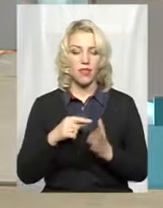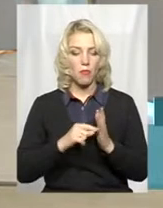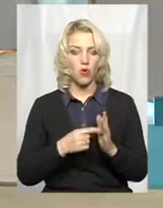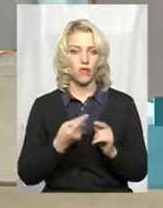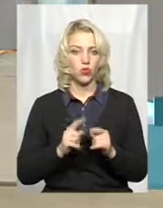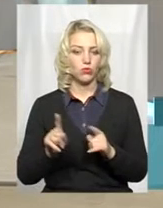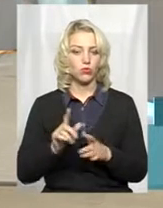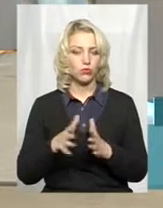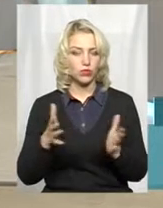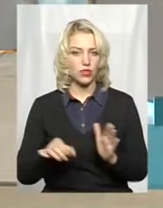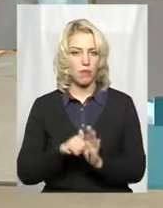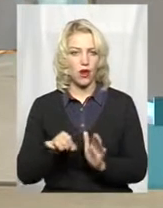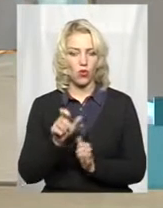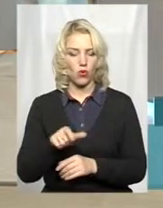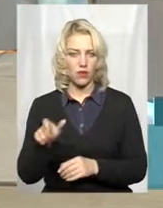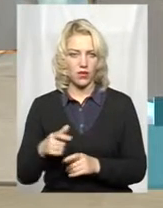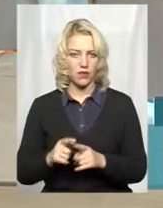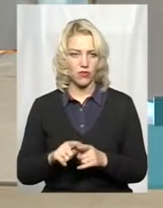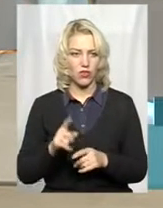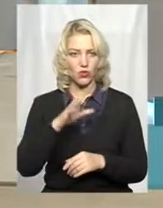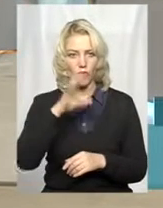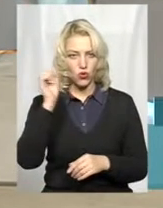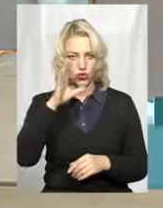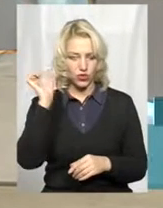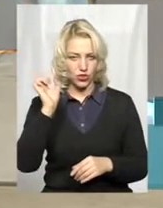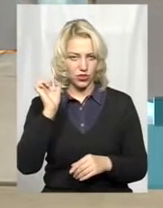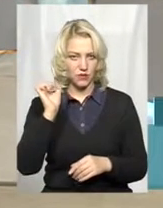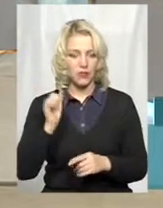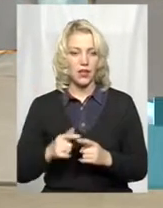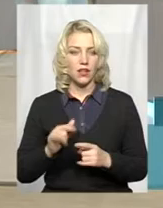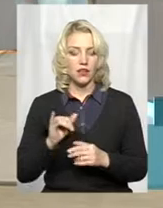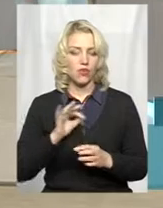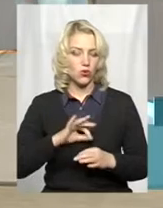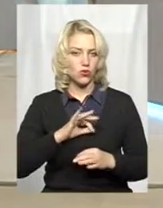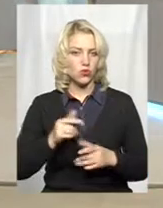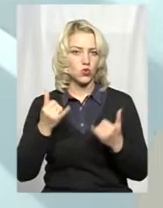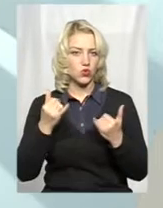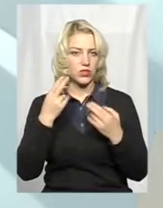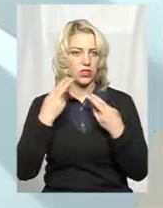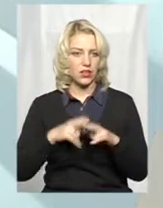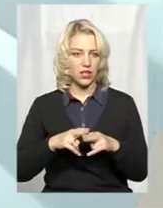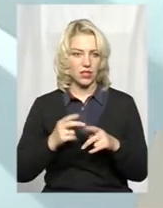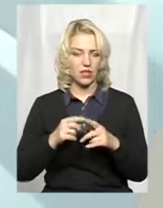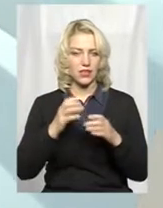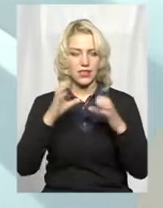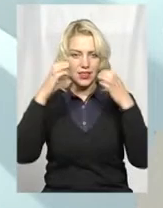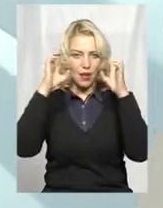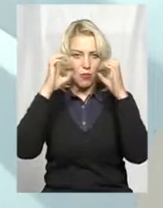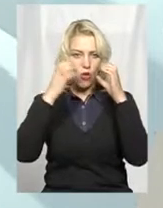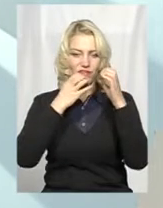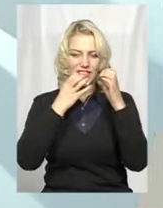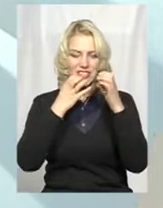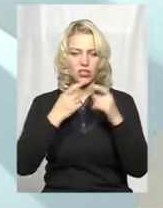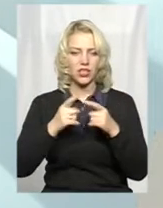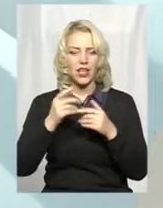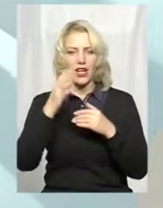тому, що більшість браконьєрів стає переважно ночними браконьєрами. Використовується сучасна техніка, це тепловізори, це прилади ночного